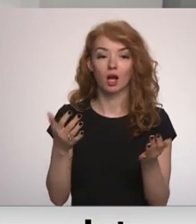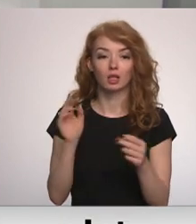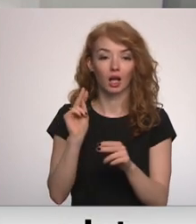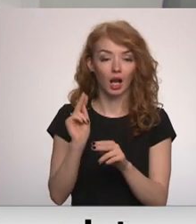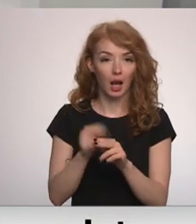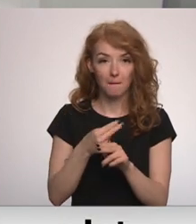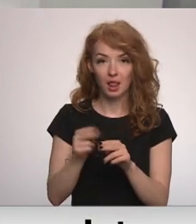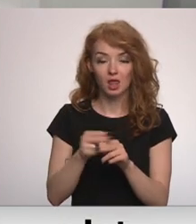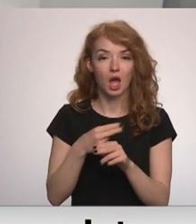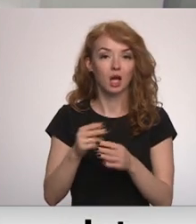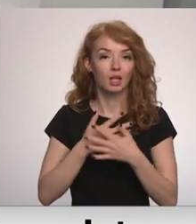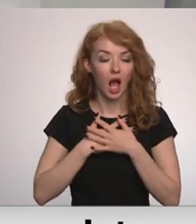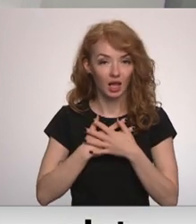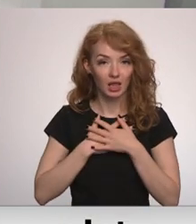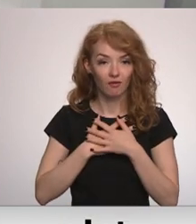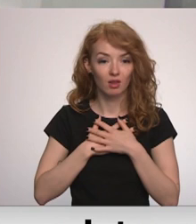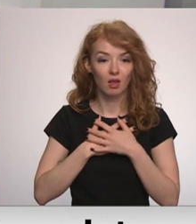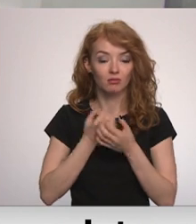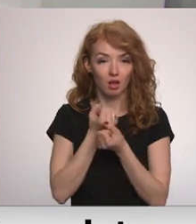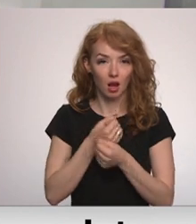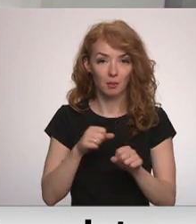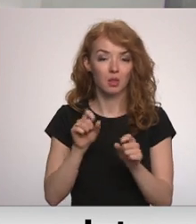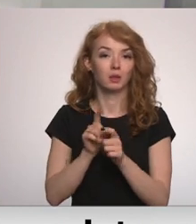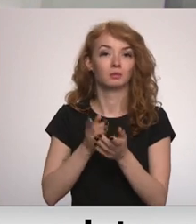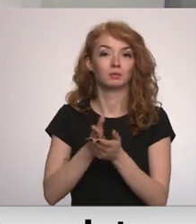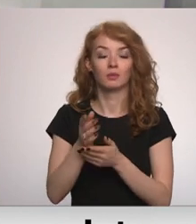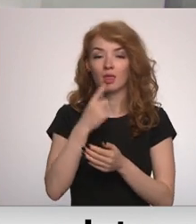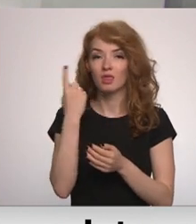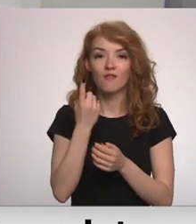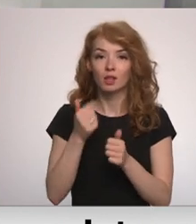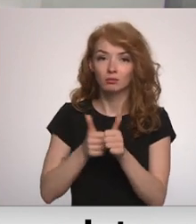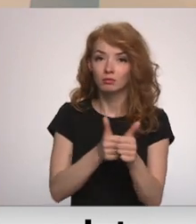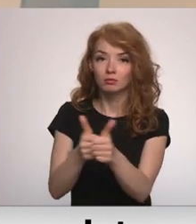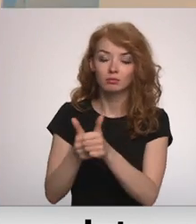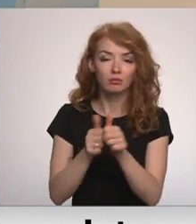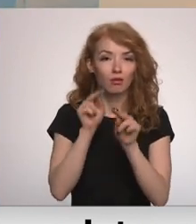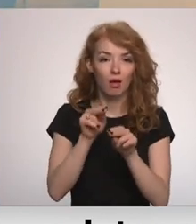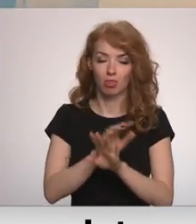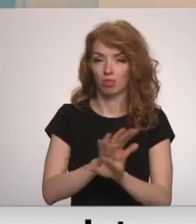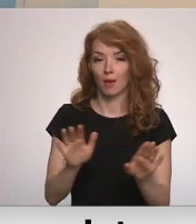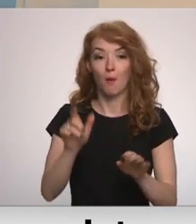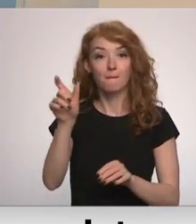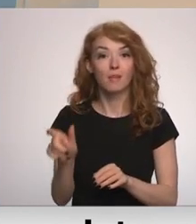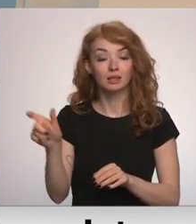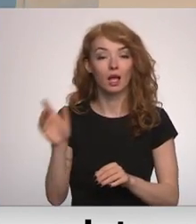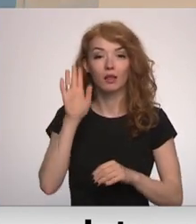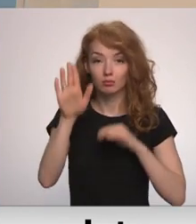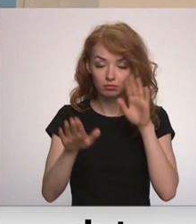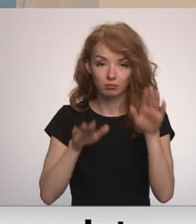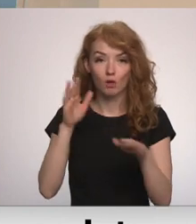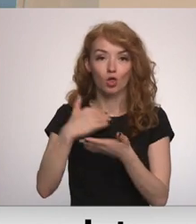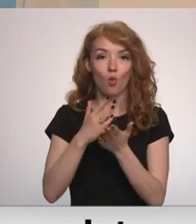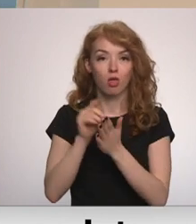aktivitātēs. Neviens viņam nesako slīdzi, neviens viņu nepavadīs. Pacienti gan nakšņos nodeļā.